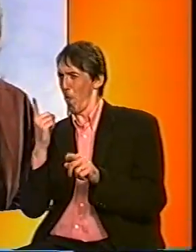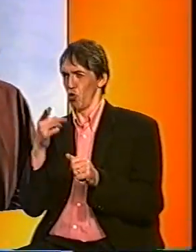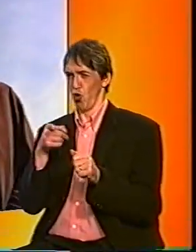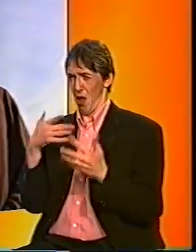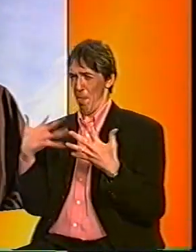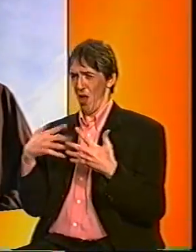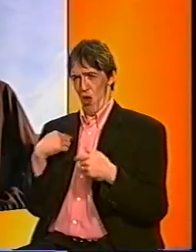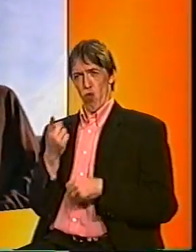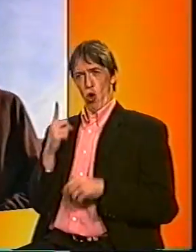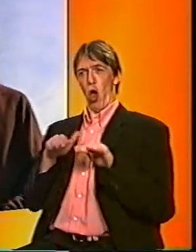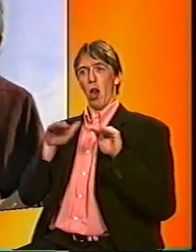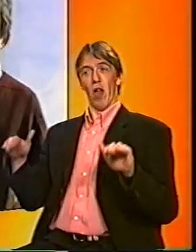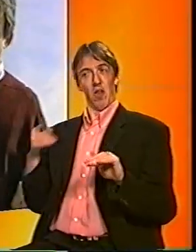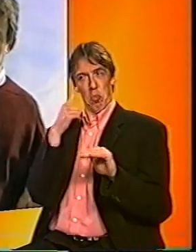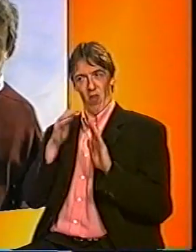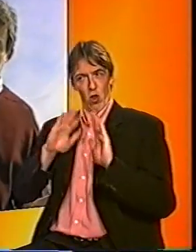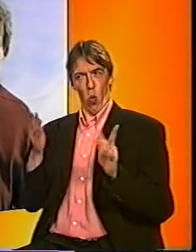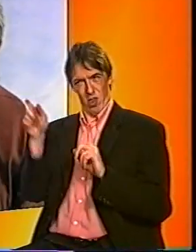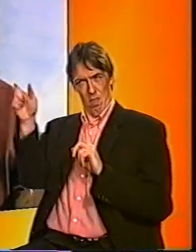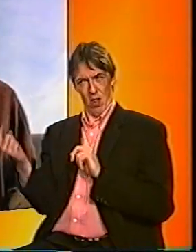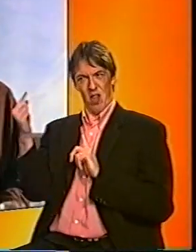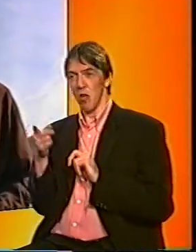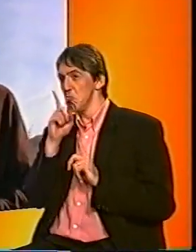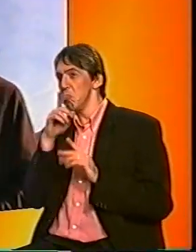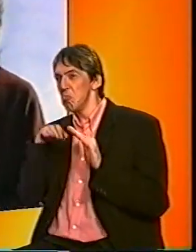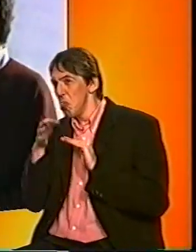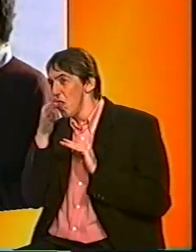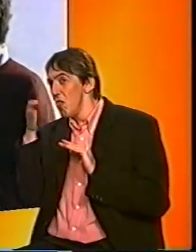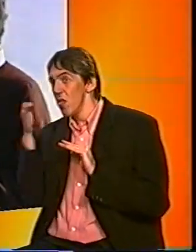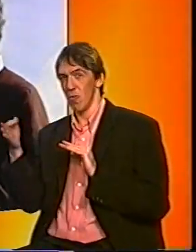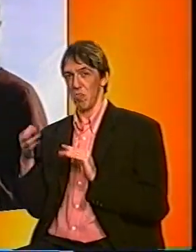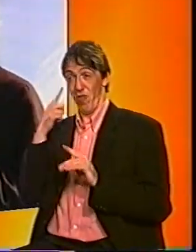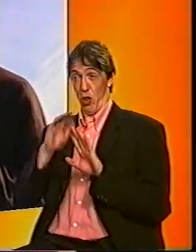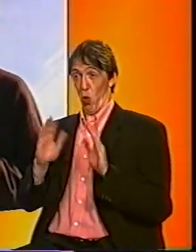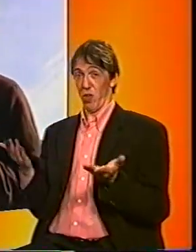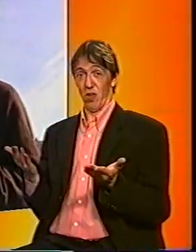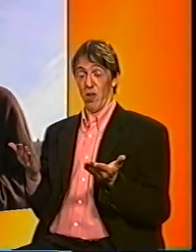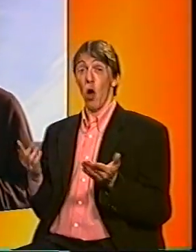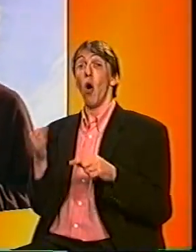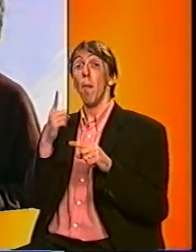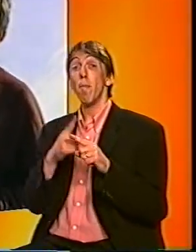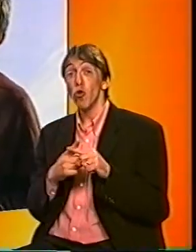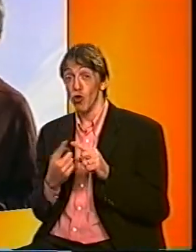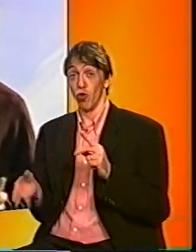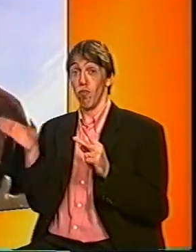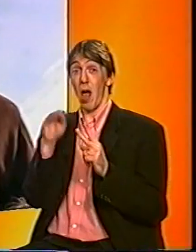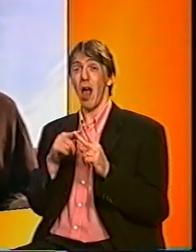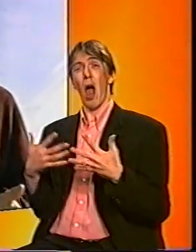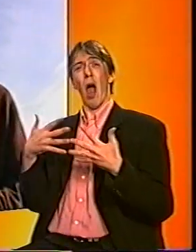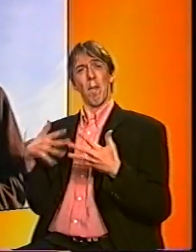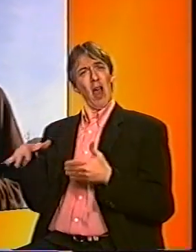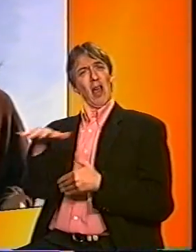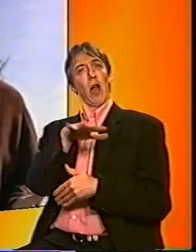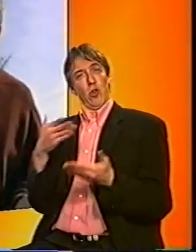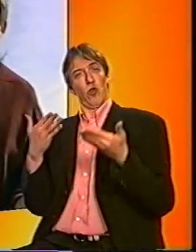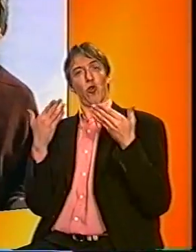steeds een heel belangrijk land en je weet maar nooit of iemand kwade bedoelingen heeft. En er komt nog iets bij. Amerikanen vinden het heel erg als